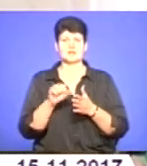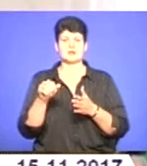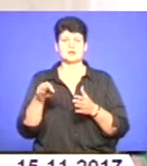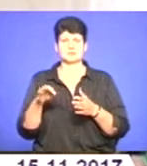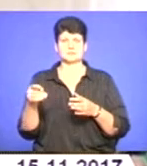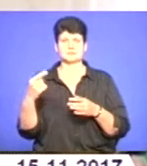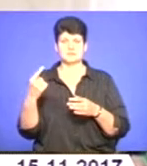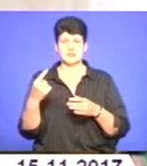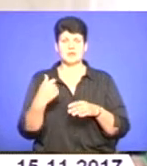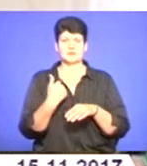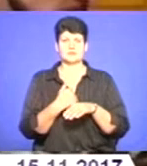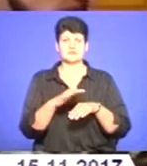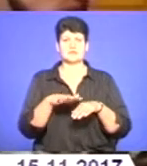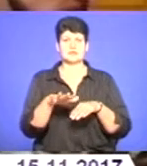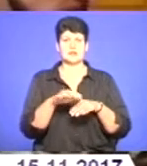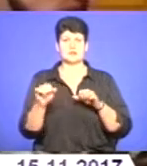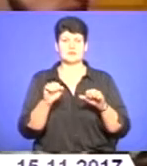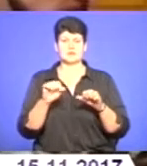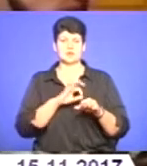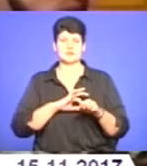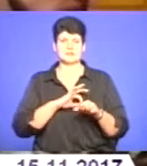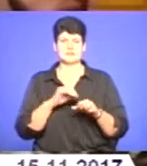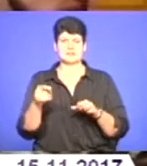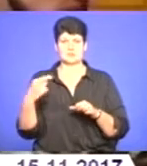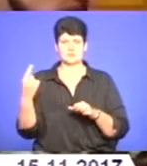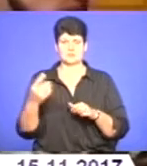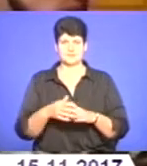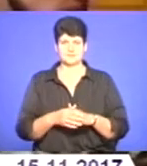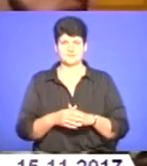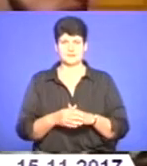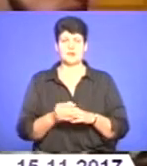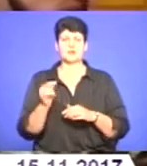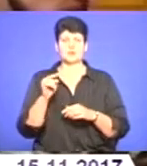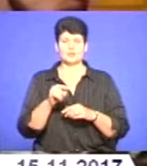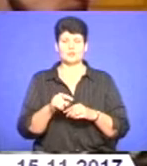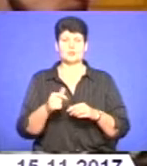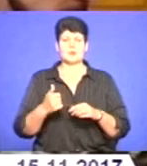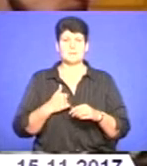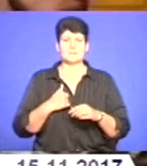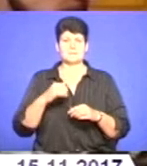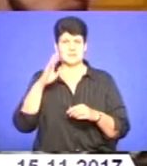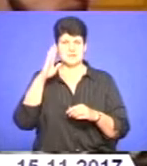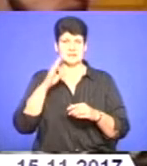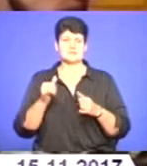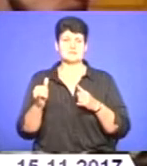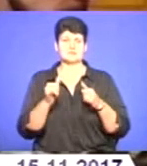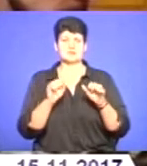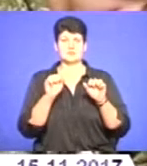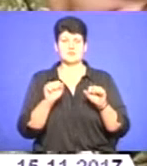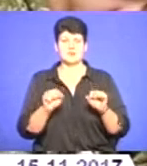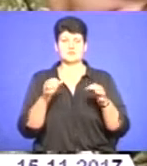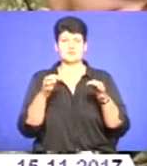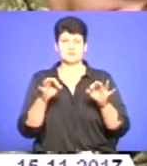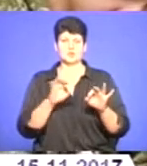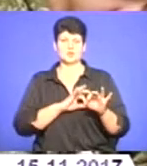Тернопілля та головним територіальним управлінням юстиції у Тернопільській області. Таким чином бійцям та їхнім сім'ям забезпечить захист прав та свобод